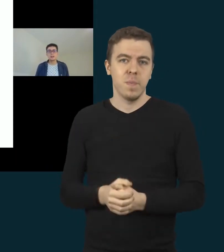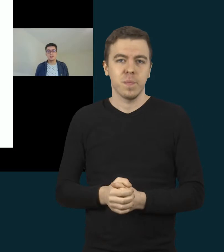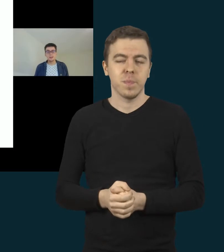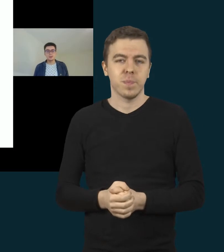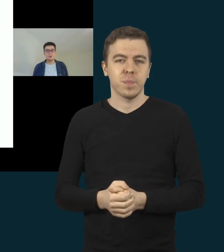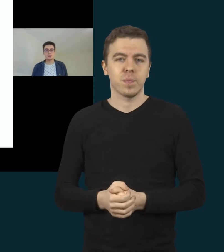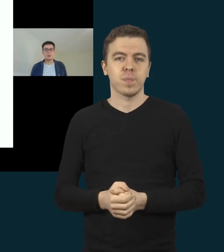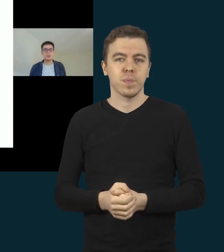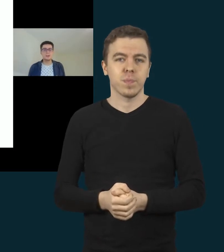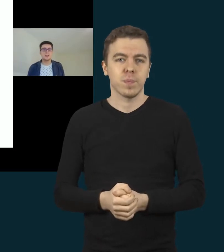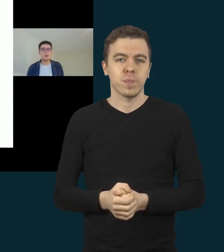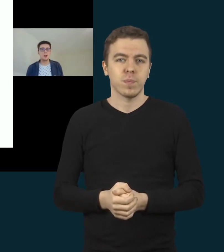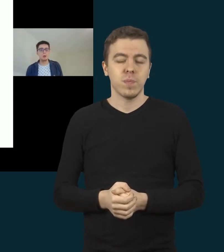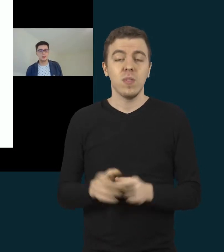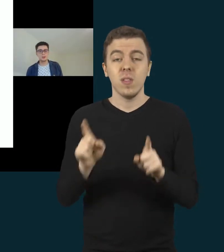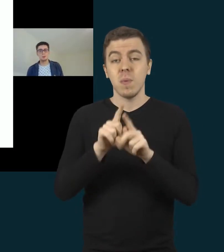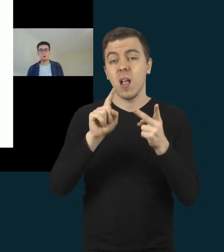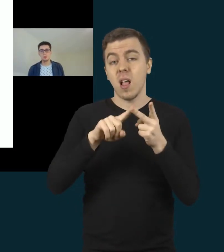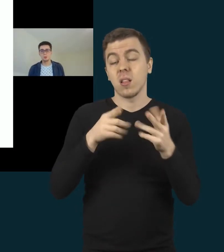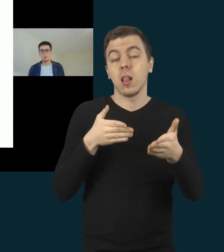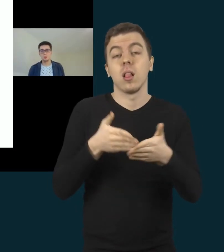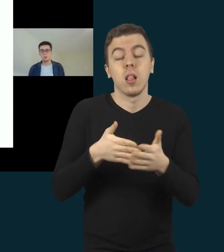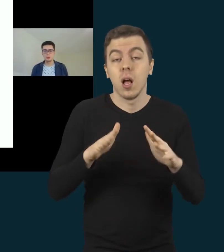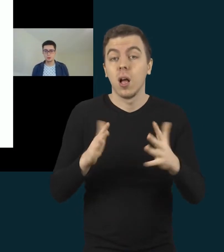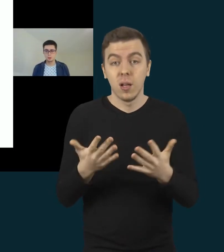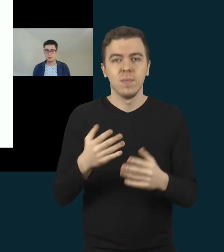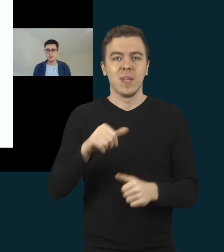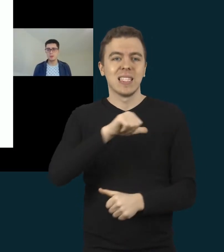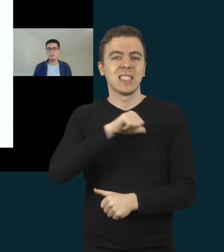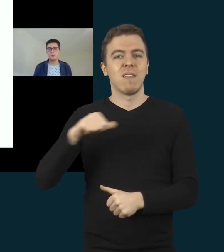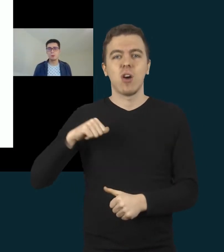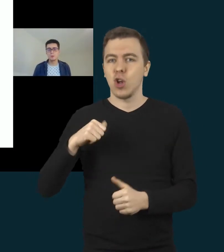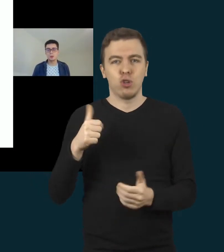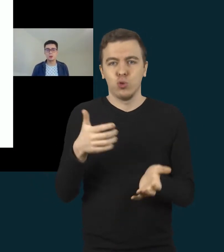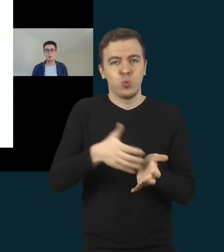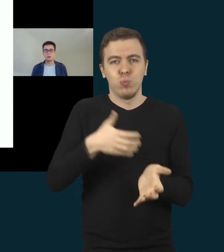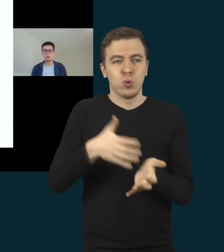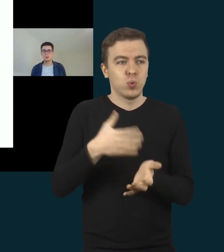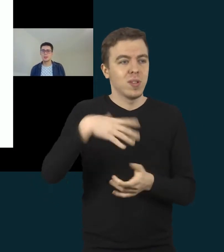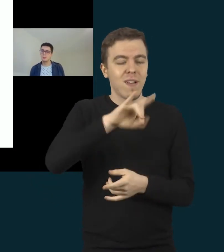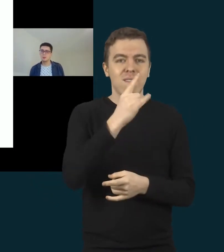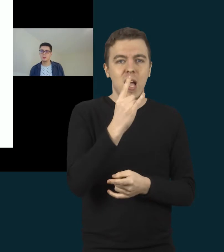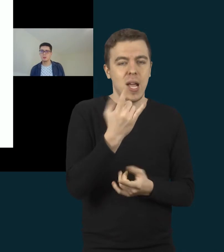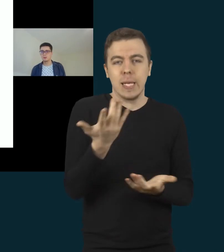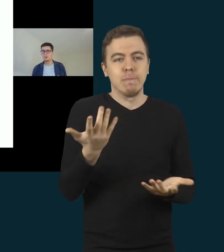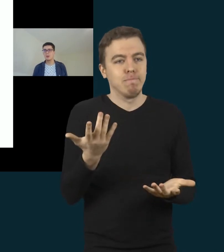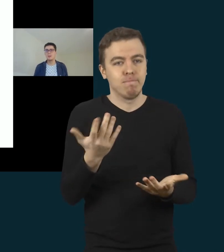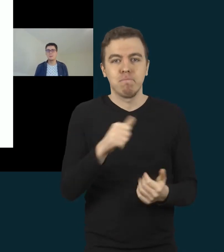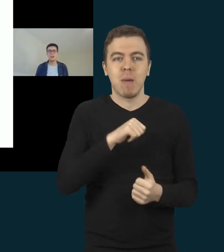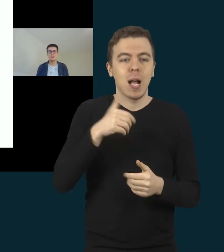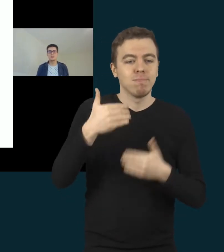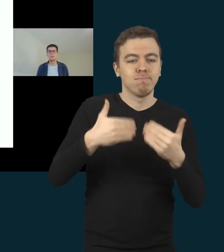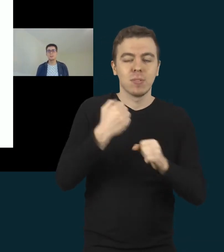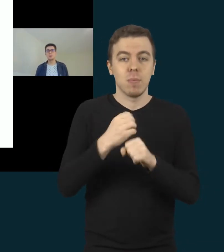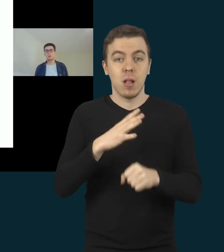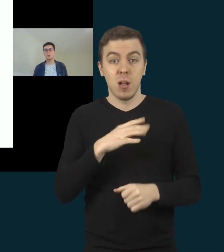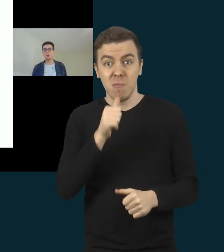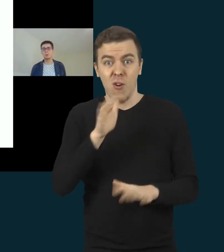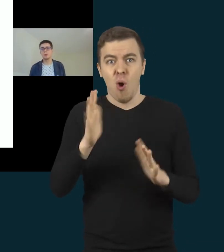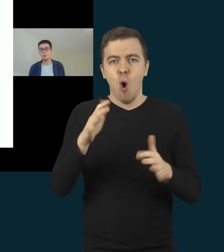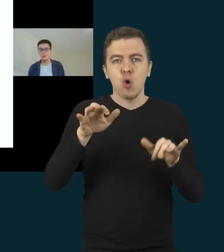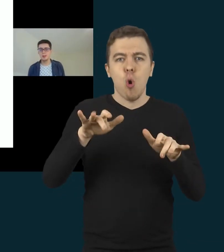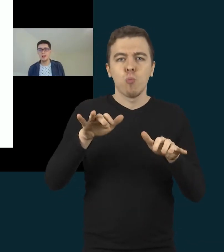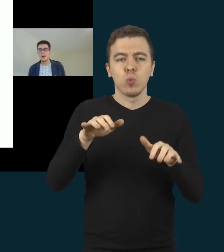Kitas iššūkis, tai yra ribotas mokinių savarinkiškumas. Mums atrodytų toks elementarus veiksmas, kaip įjungti